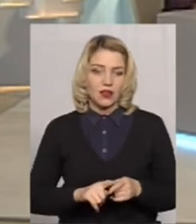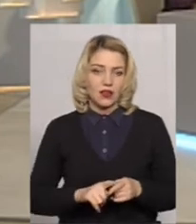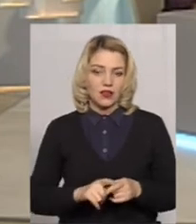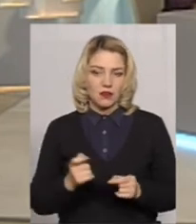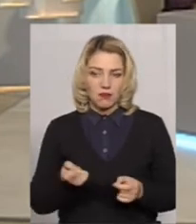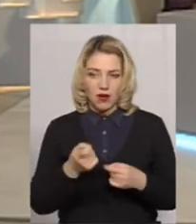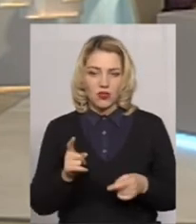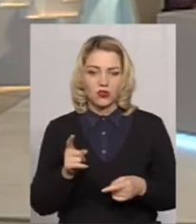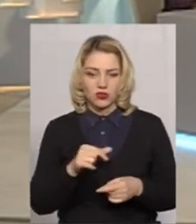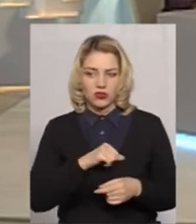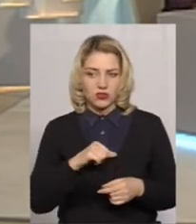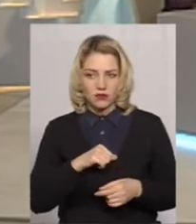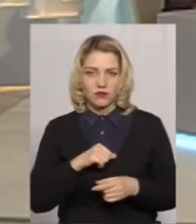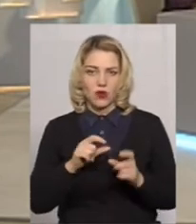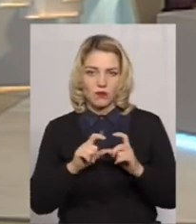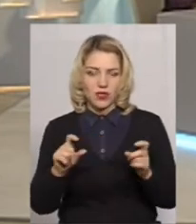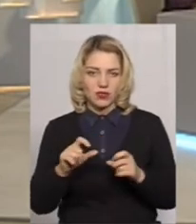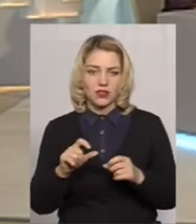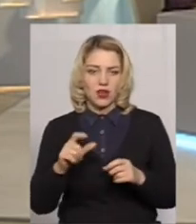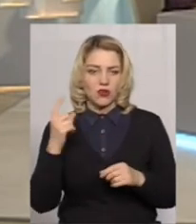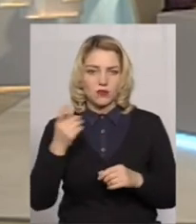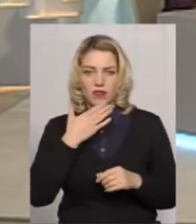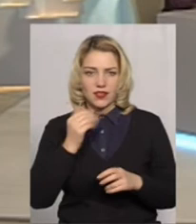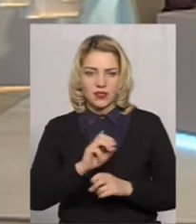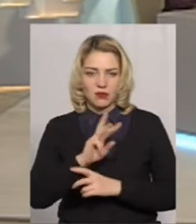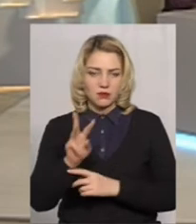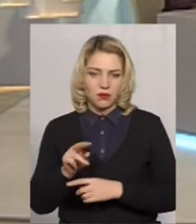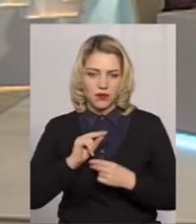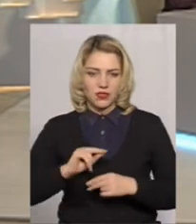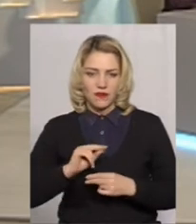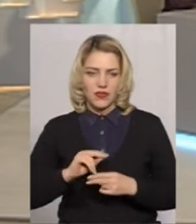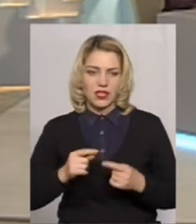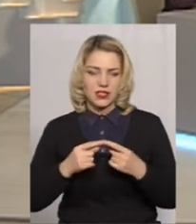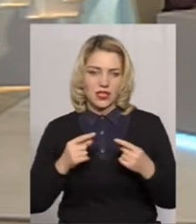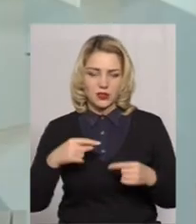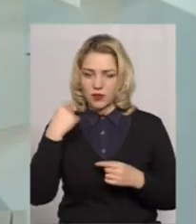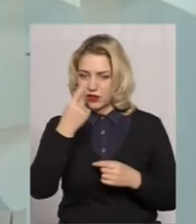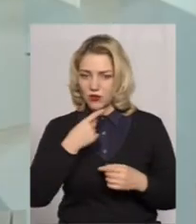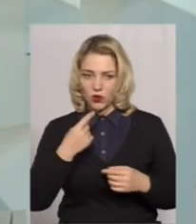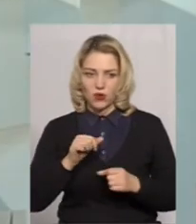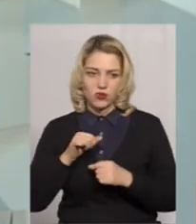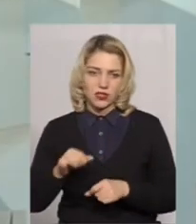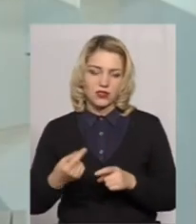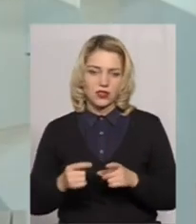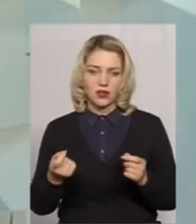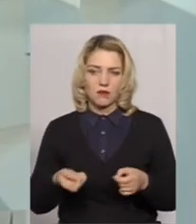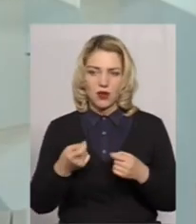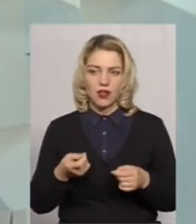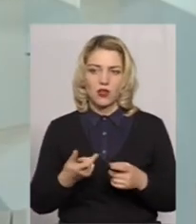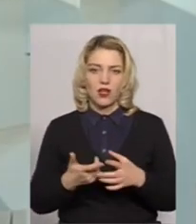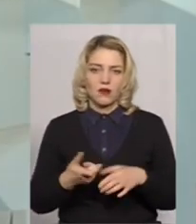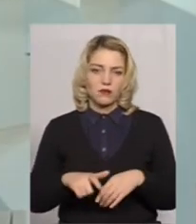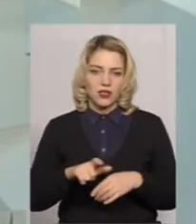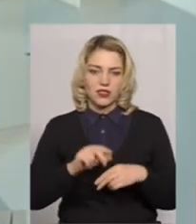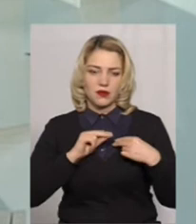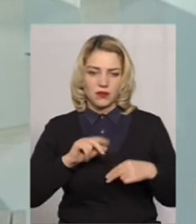що іменно суб'єкт господарювання, роботодавець не забезпечує працівників засобу нідального захисту. Їх дуже мало. Переважно, що